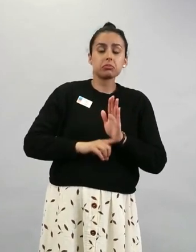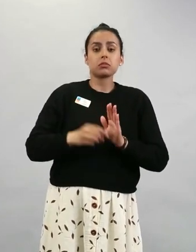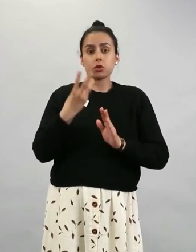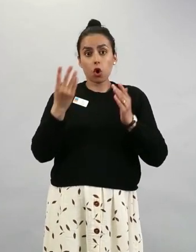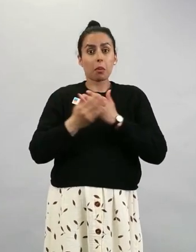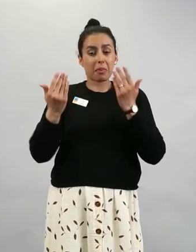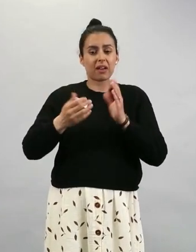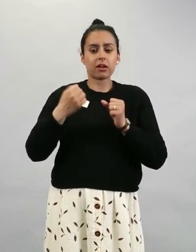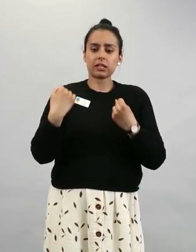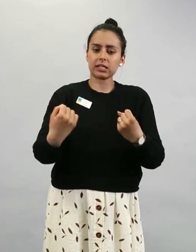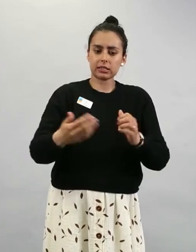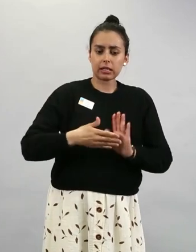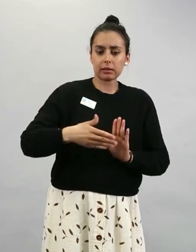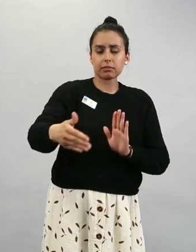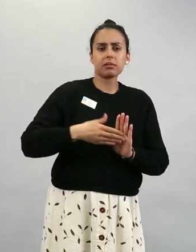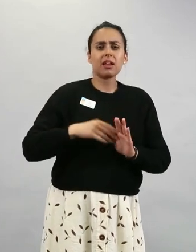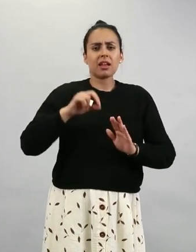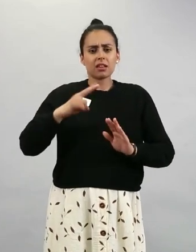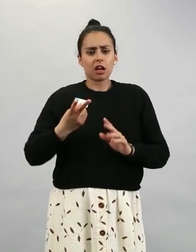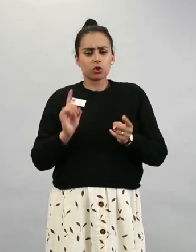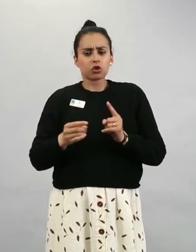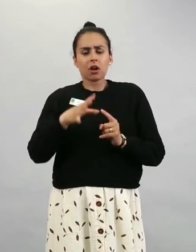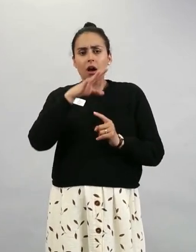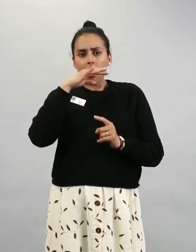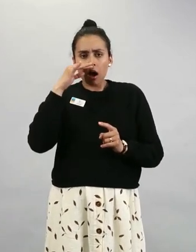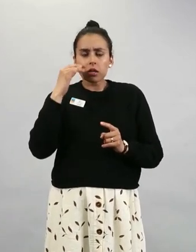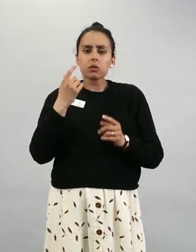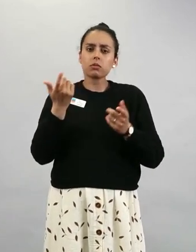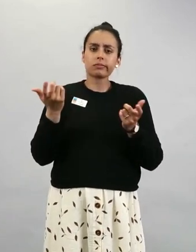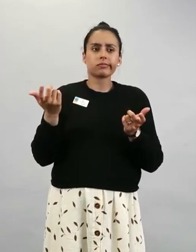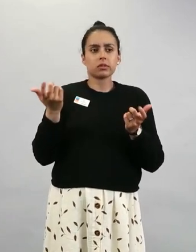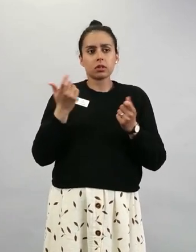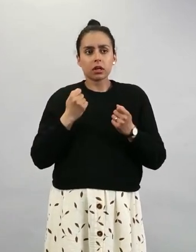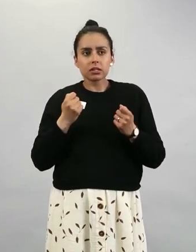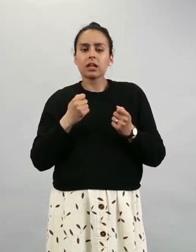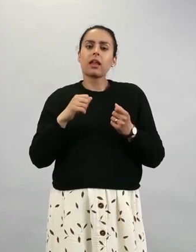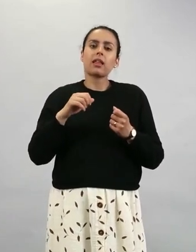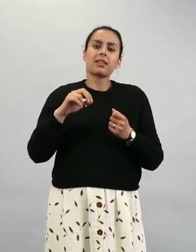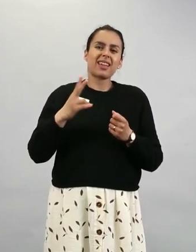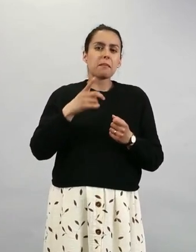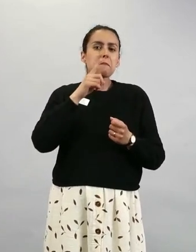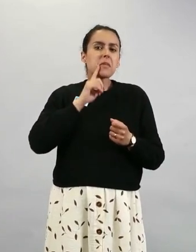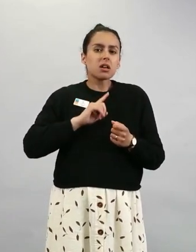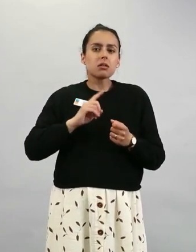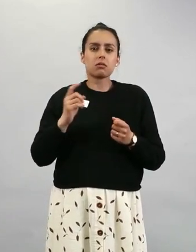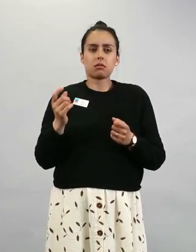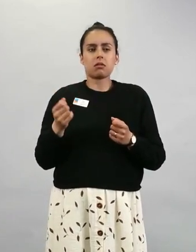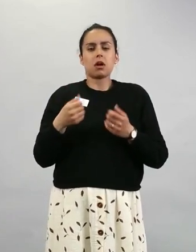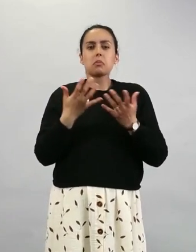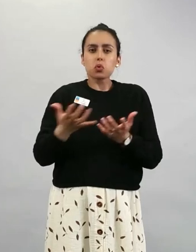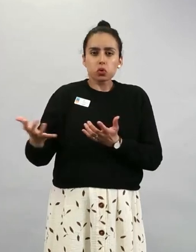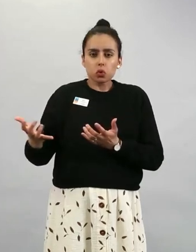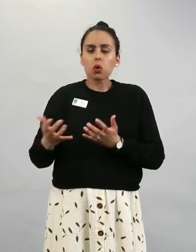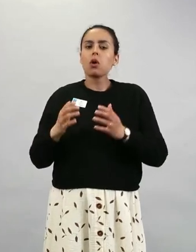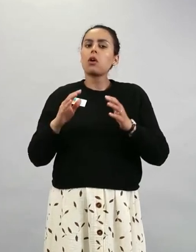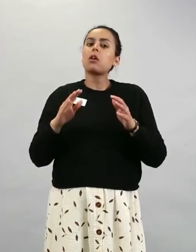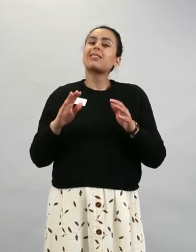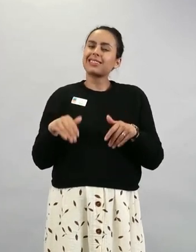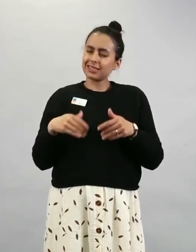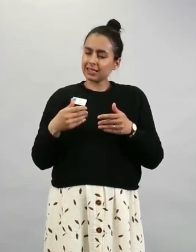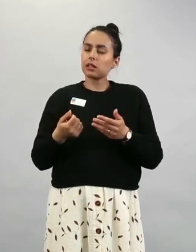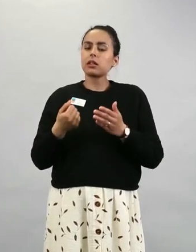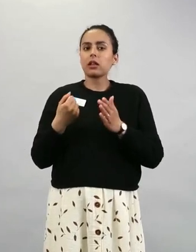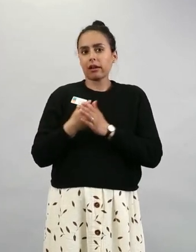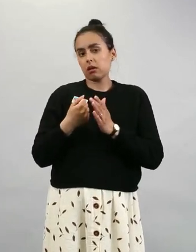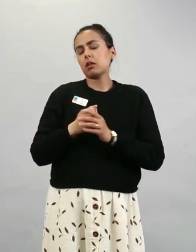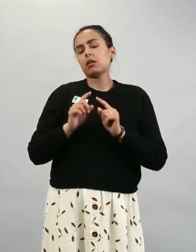oireita, kuten esimerkiksi hajuaistin tai makuaistin menetystä, jotka eivät tyypillisesti liity rokottamiseen, niin silloin kannattaa